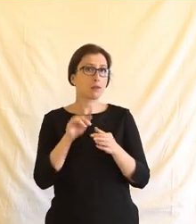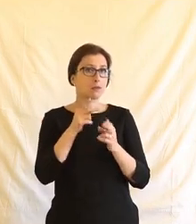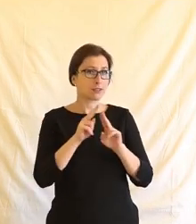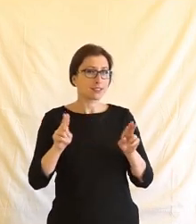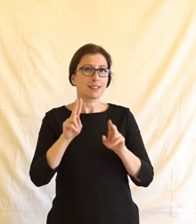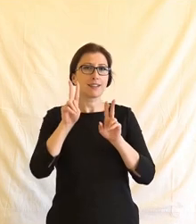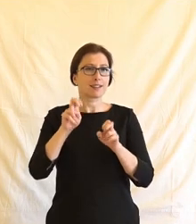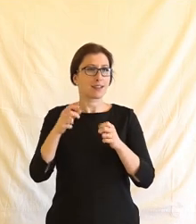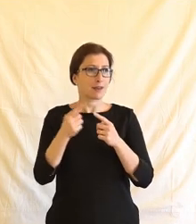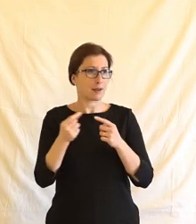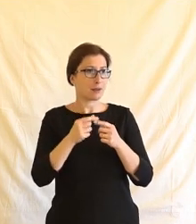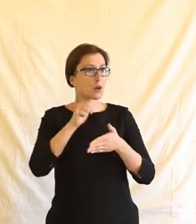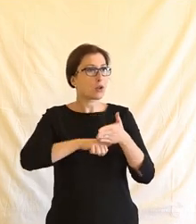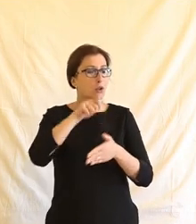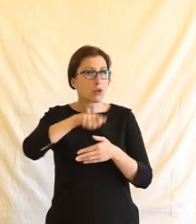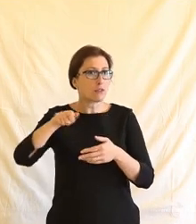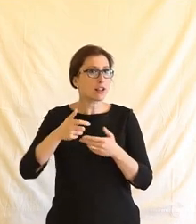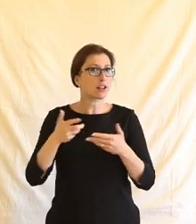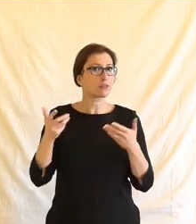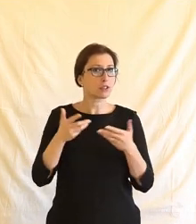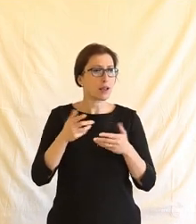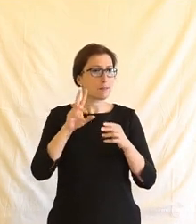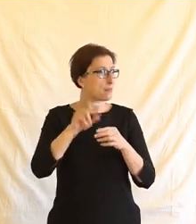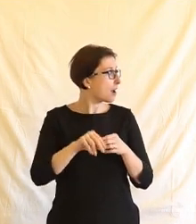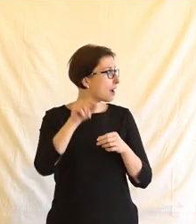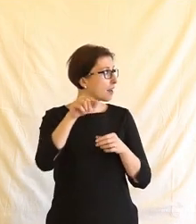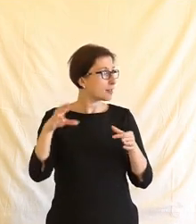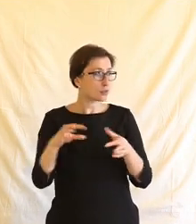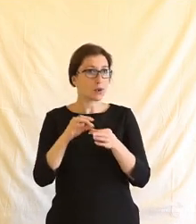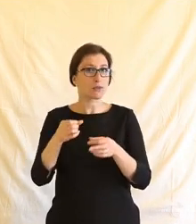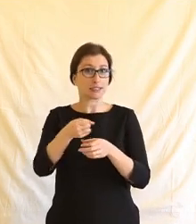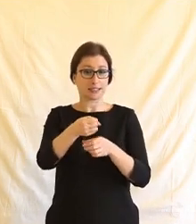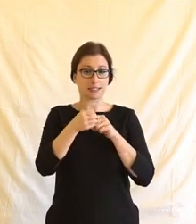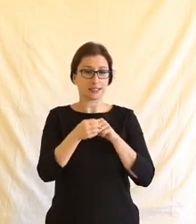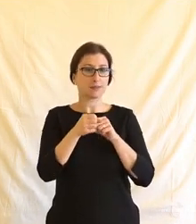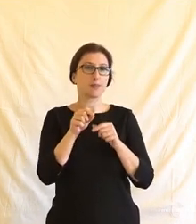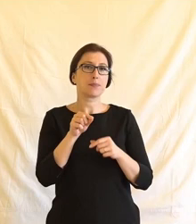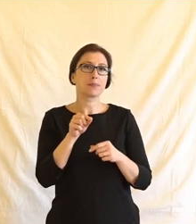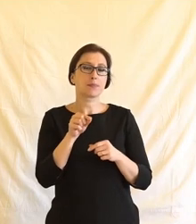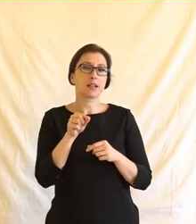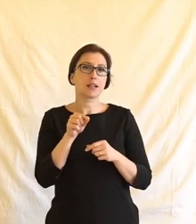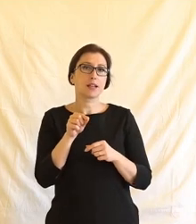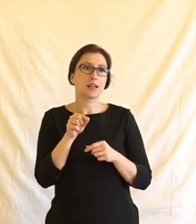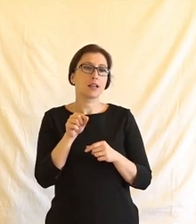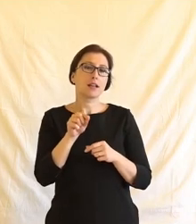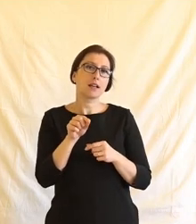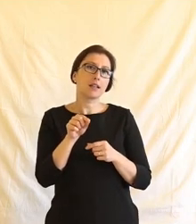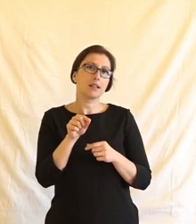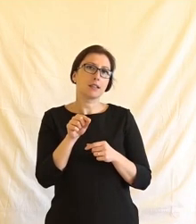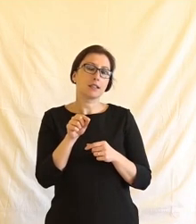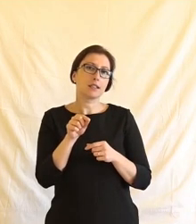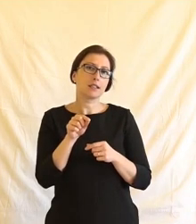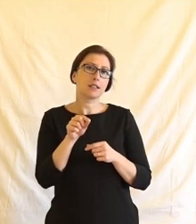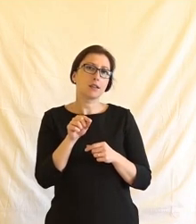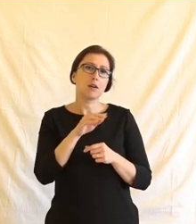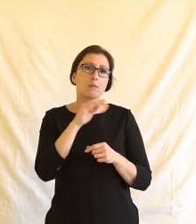líbilo novináři, když někde tak mají takovou tu bambuli. No já si myslím, že tady tahleta otázka má zase